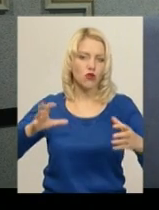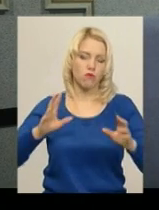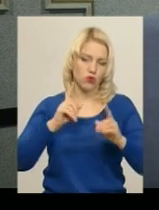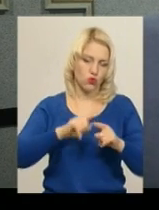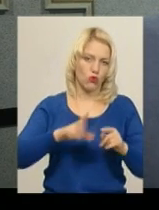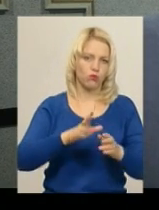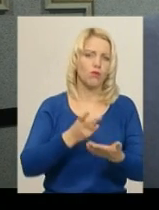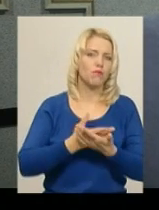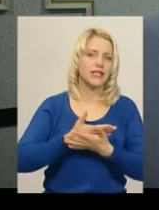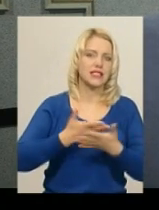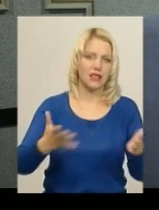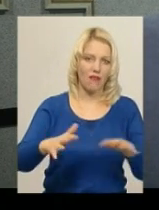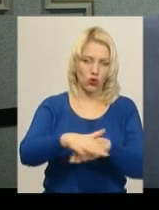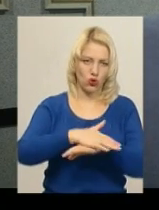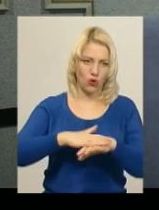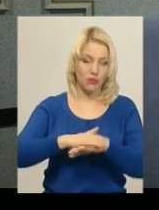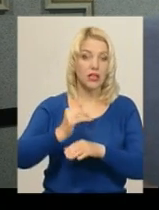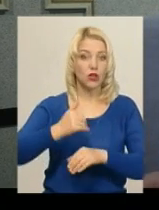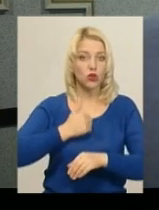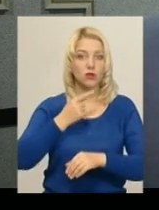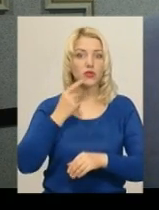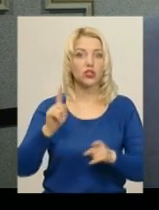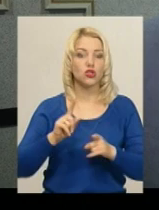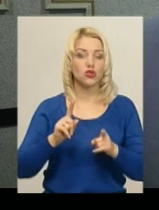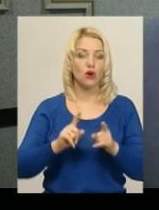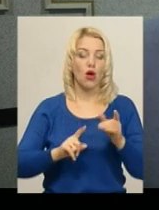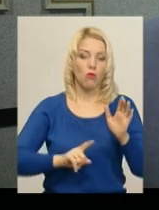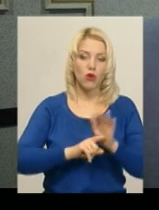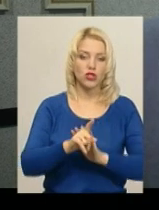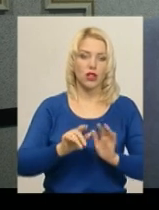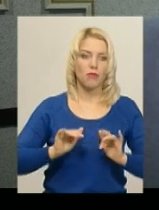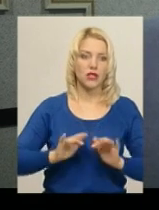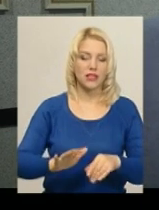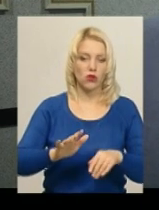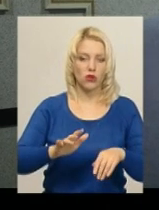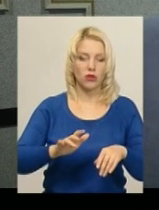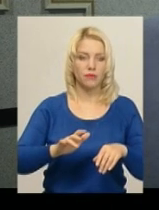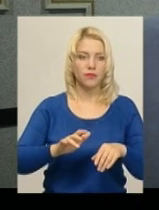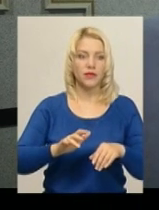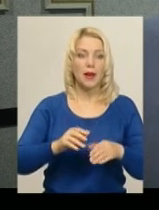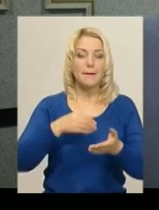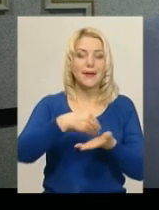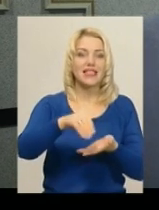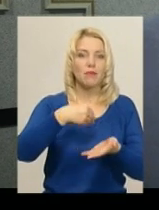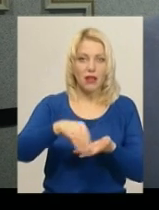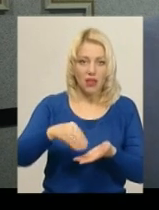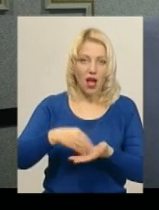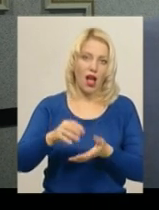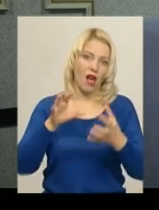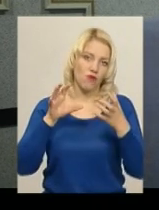І ще раз хочу зупинитися на тому, що ми розпочали процедури придбання влізінг великих автобусів.